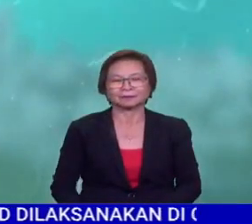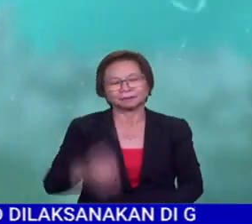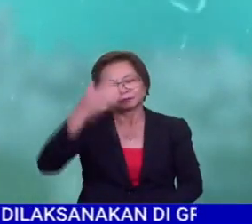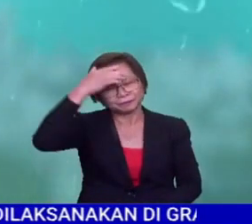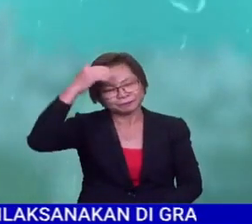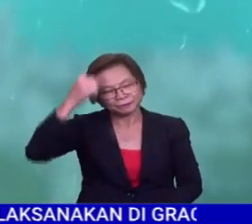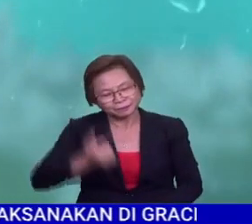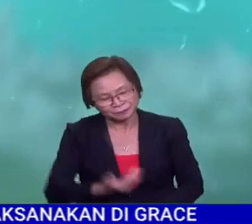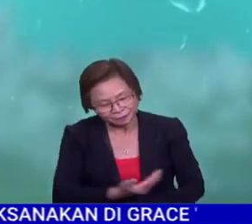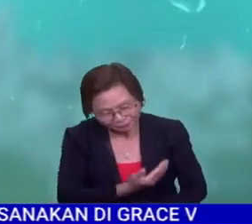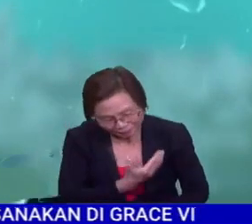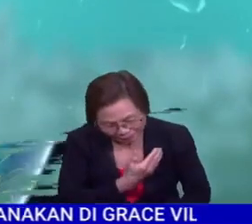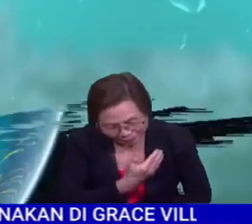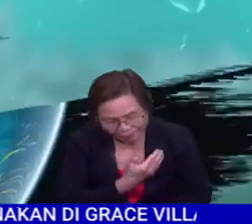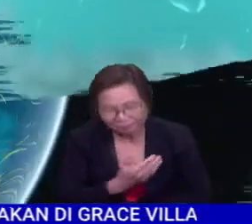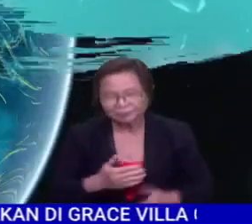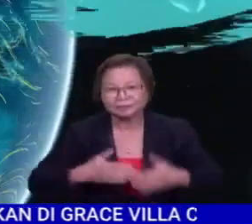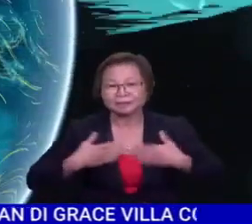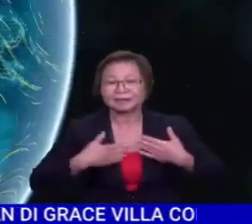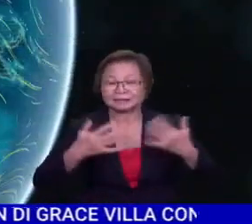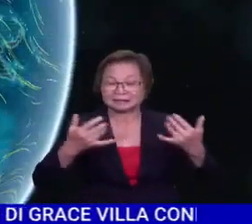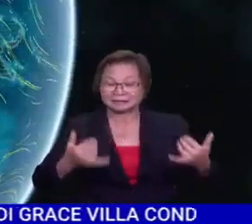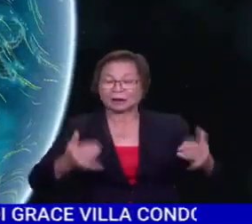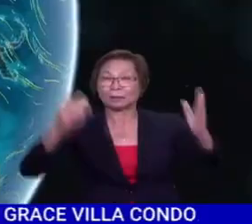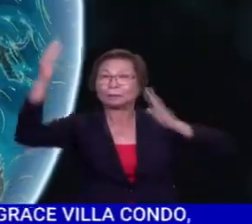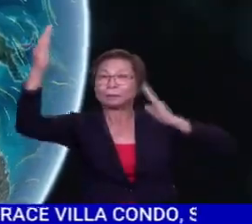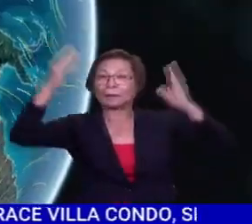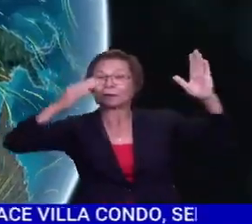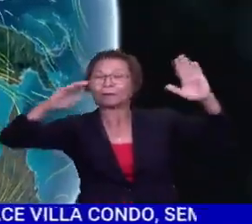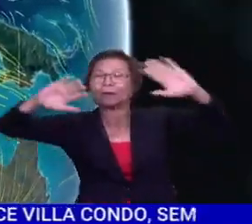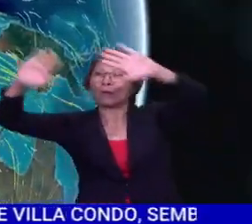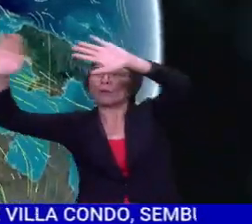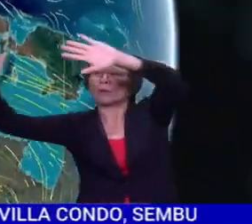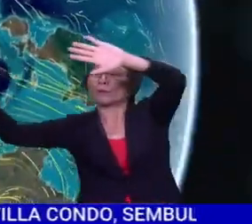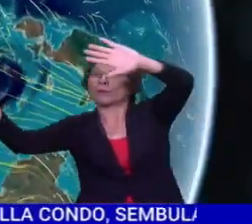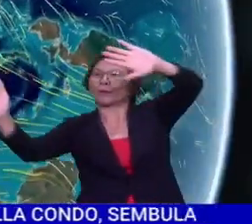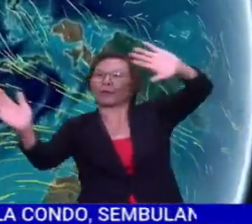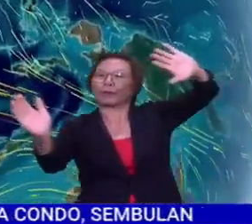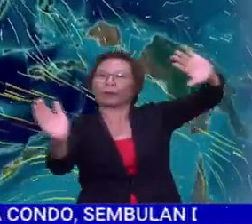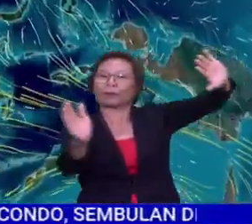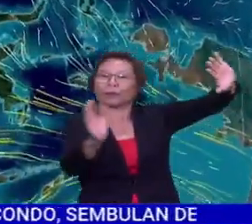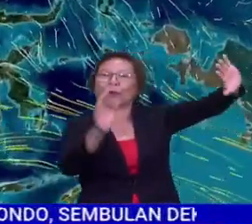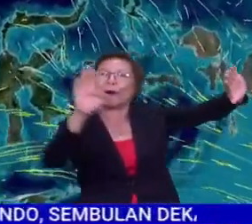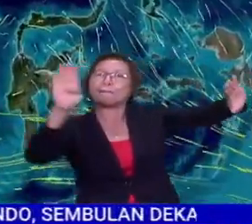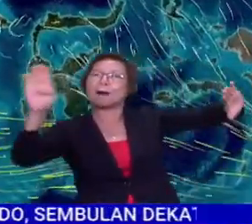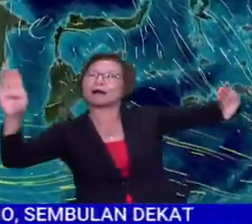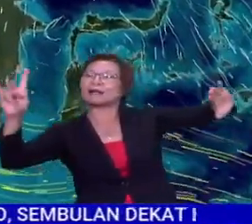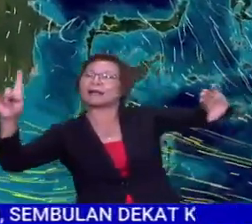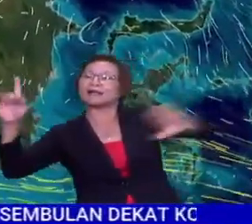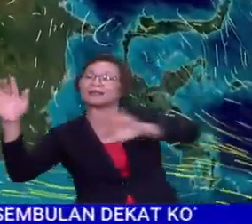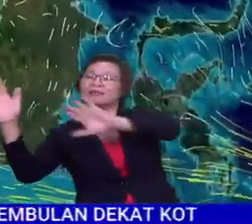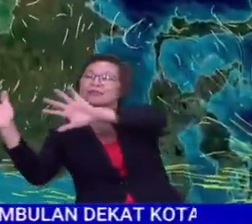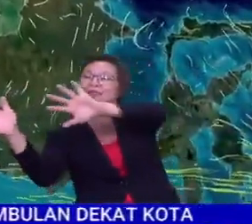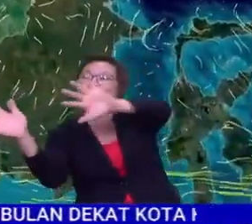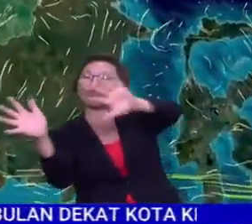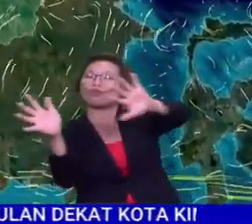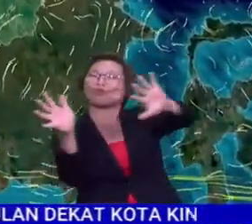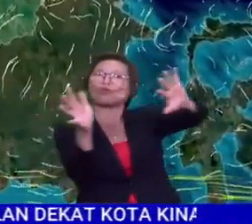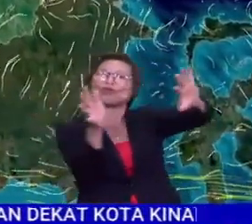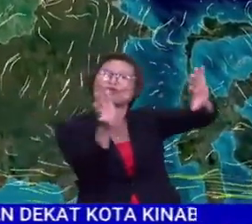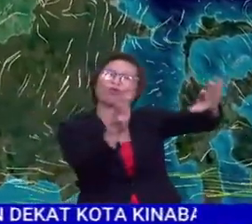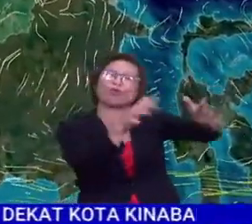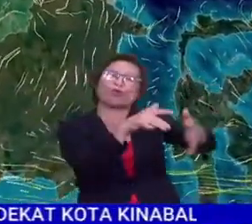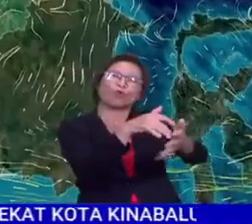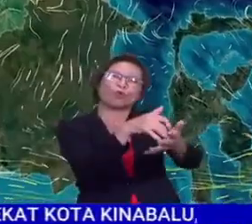Assalamualaikum dan salam sejahtera. Pada tiga ini, negara kita menerima pengaruh angin daripada arah barat daya dengan kelajuan yang